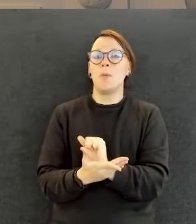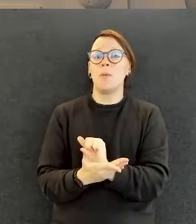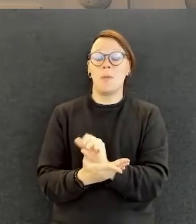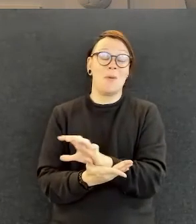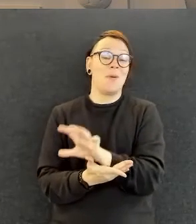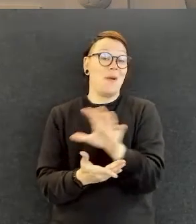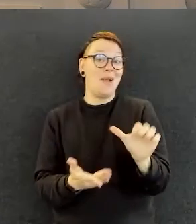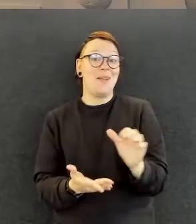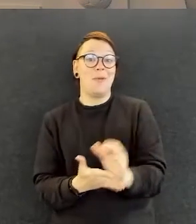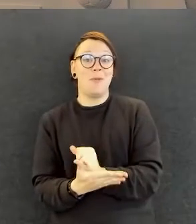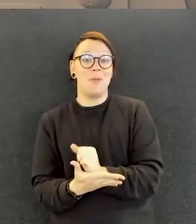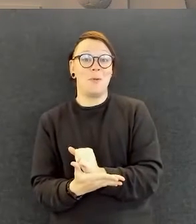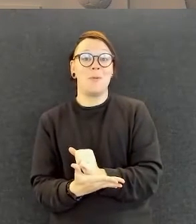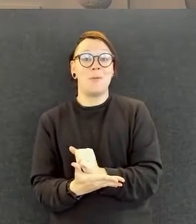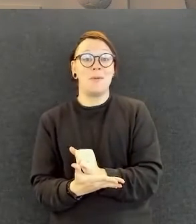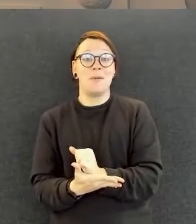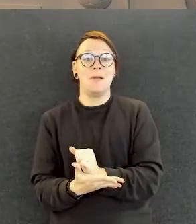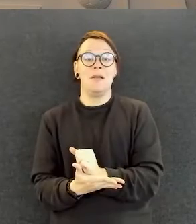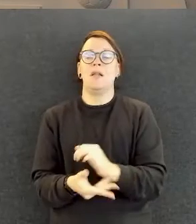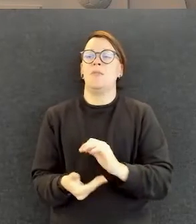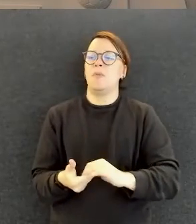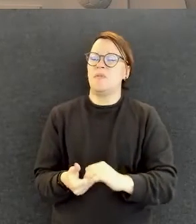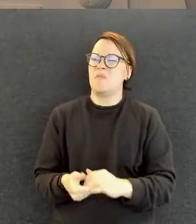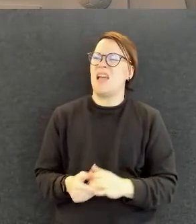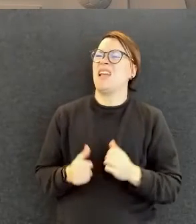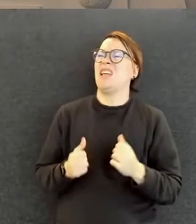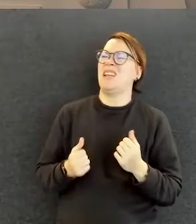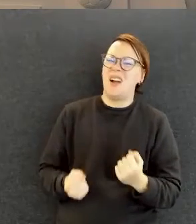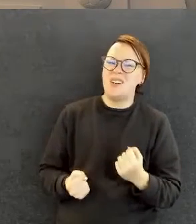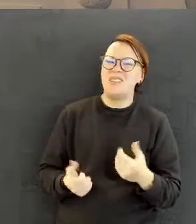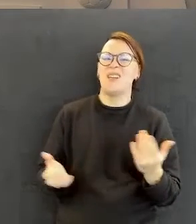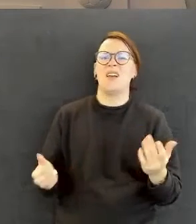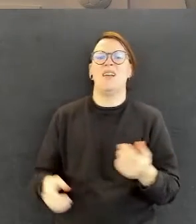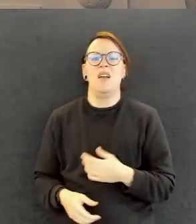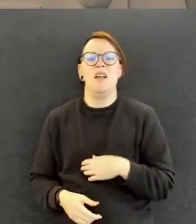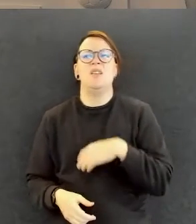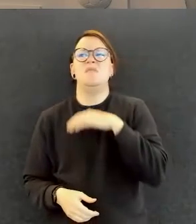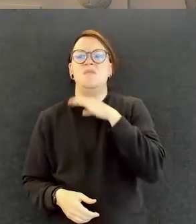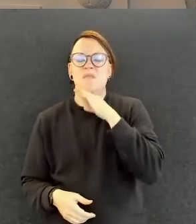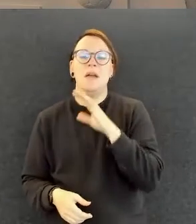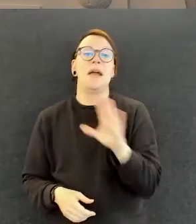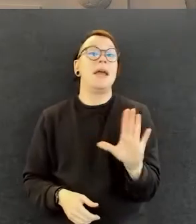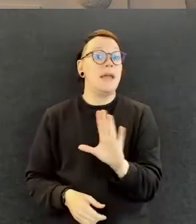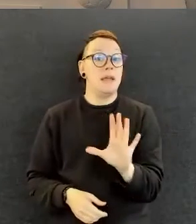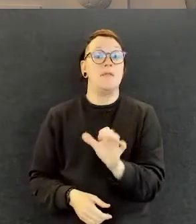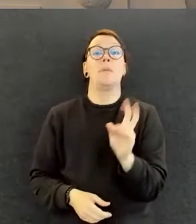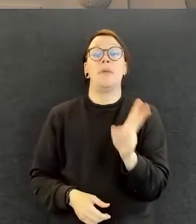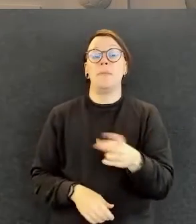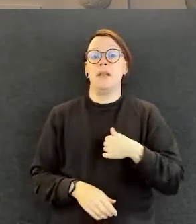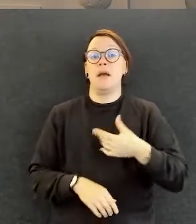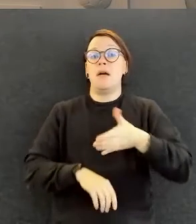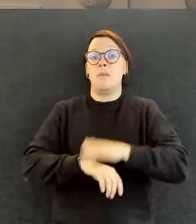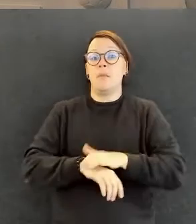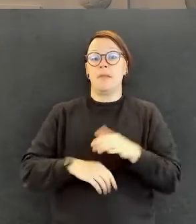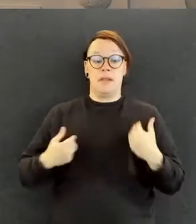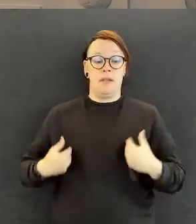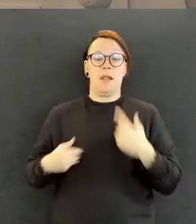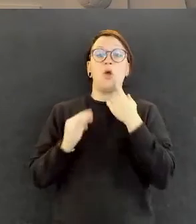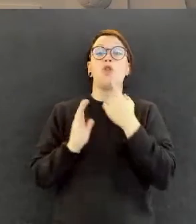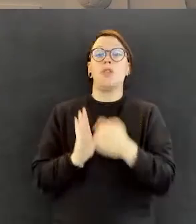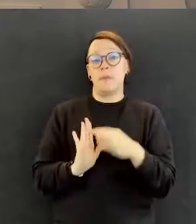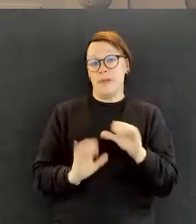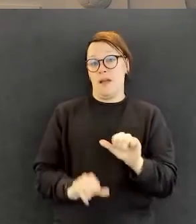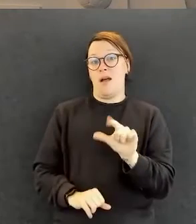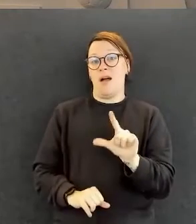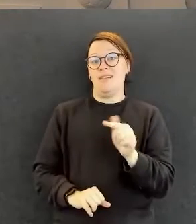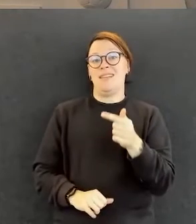ei ole pelkästään sitä, että viitsinko vai jaksanko vai, että onko mä niin ammattilainen, että mä viitsin tehdä myös tämän asian. Niin. No joo, tämä oli hyvä just